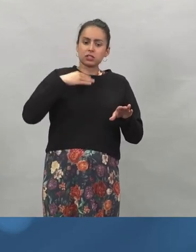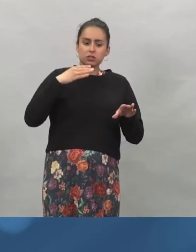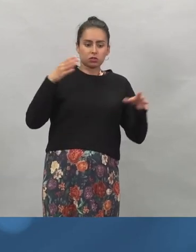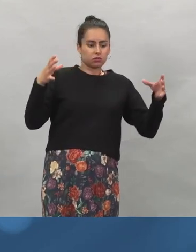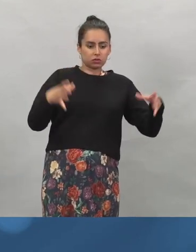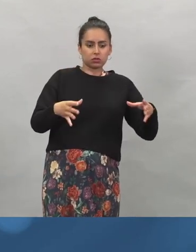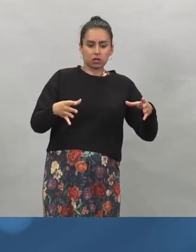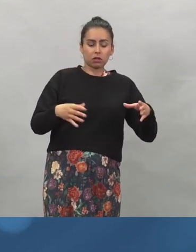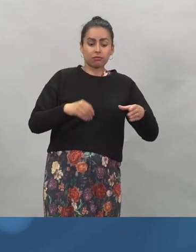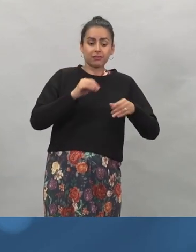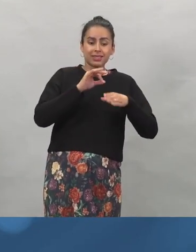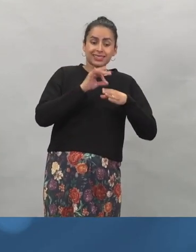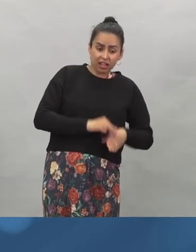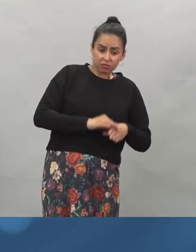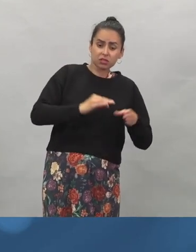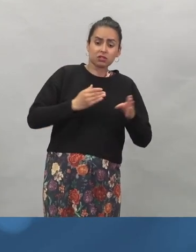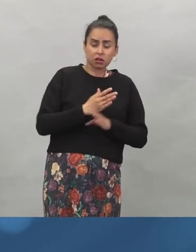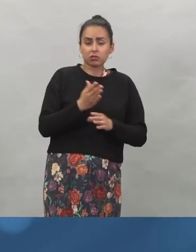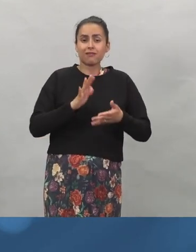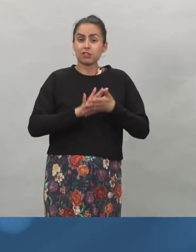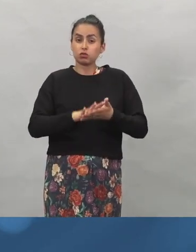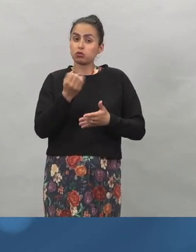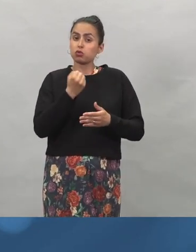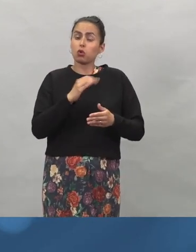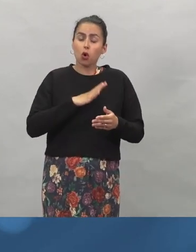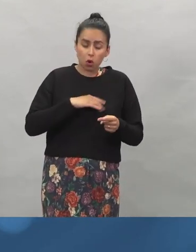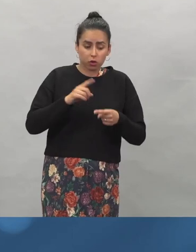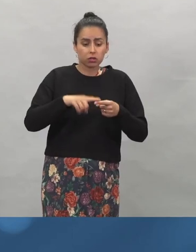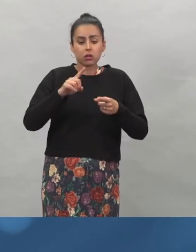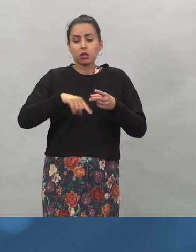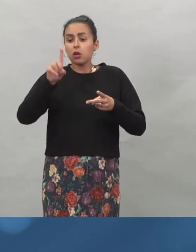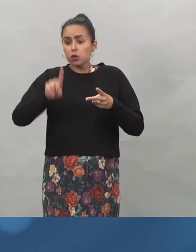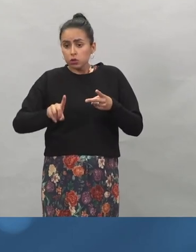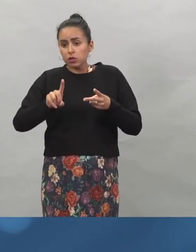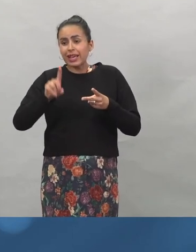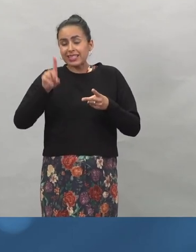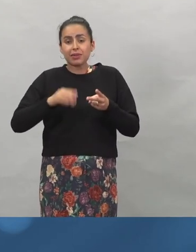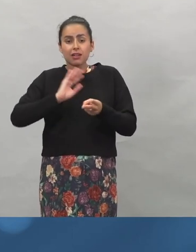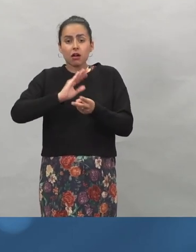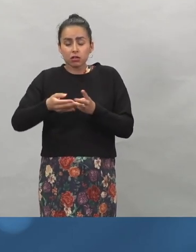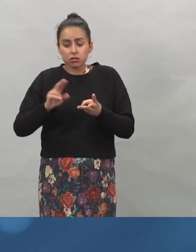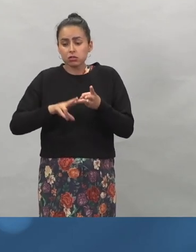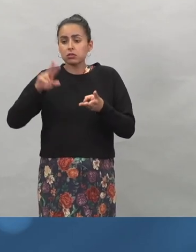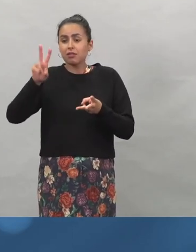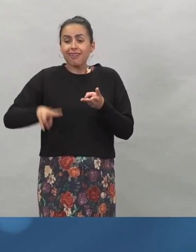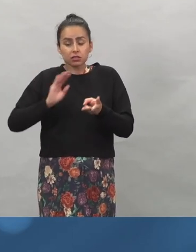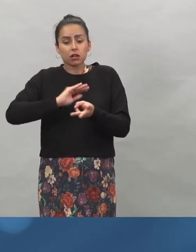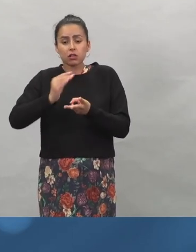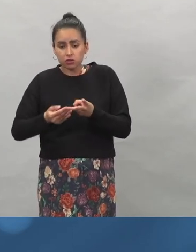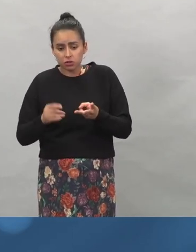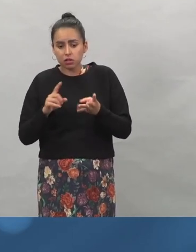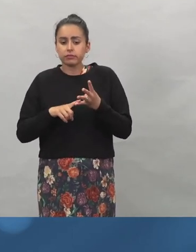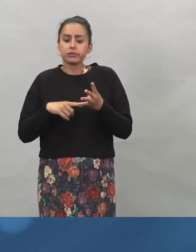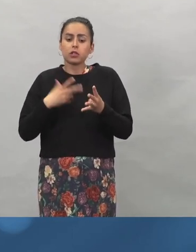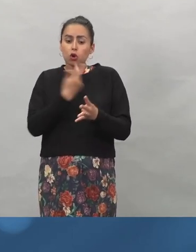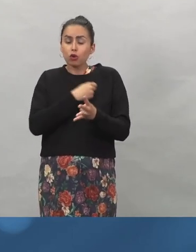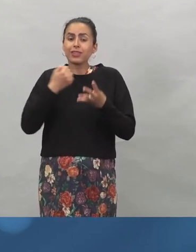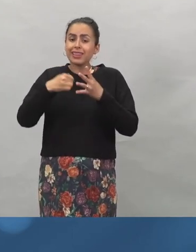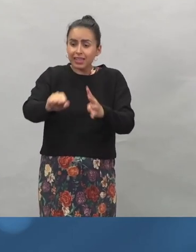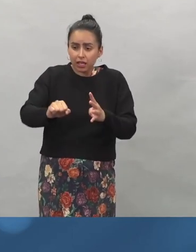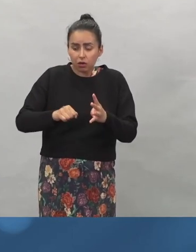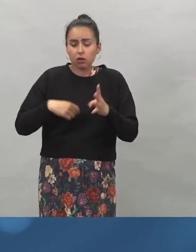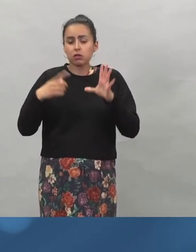immuuneja. Kuinka moni on saanut yhden annoksen, kuinka moni on saanut kaksi annosta, kuinka tehokas se rokote on. Ja mitkä